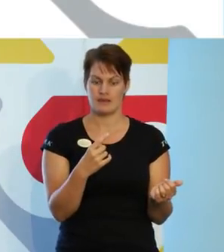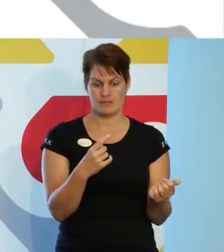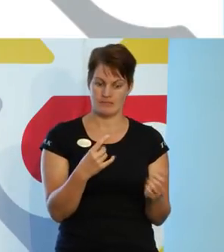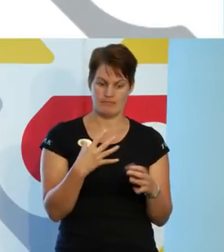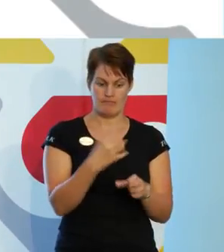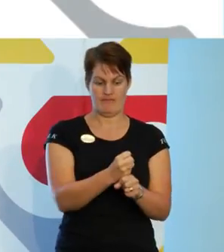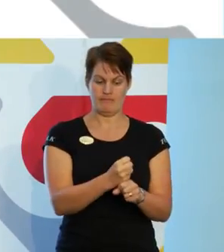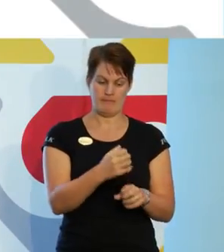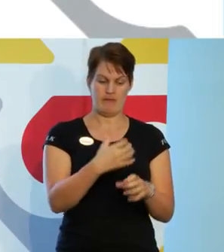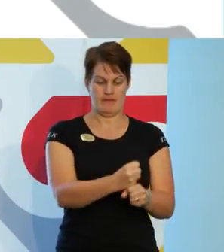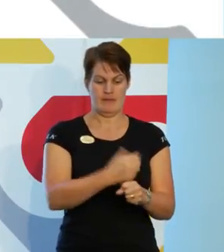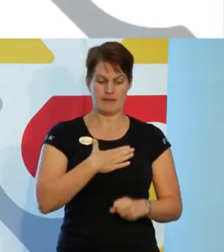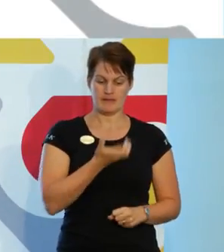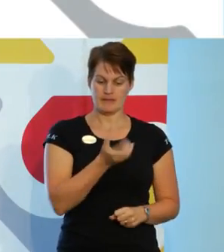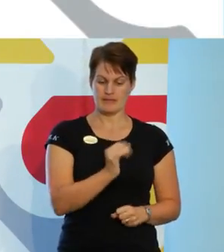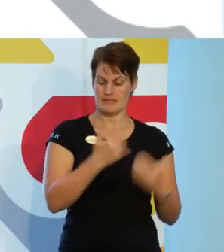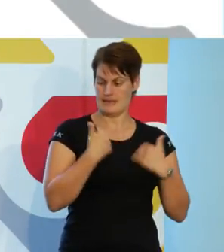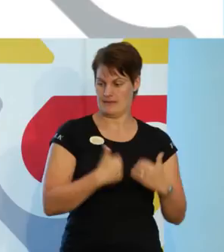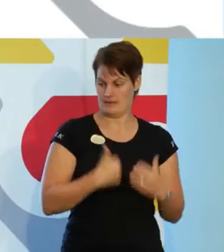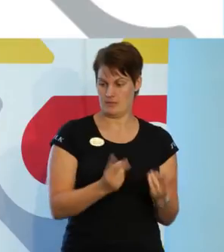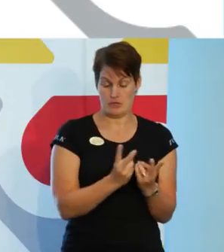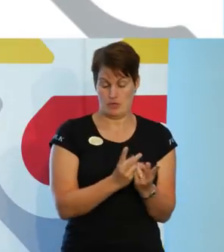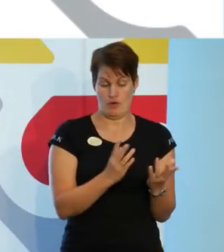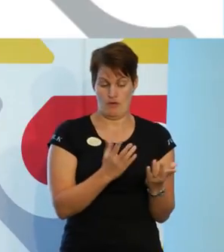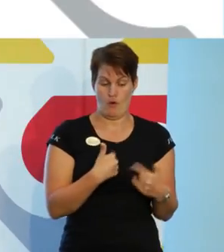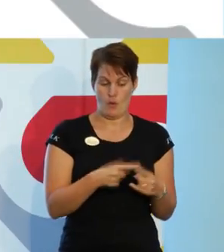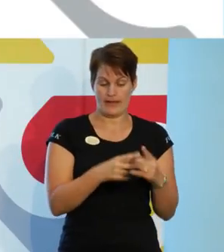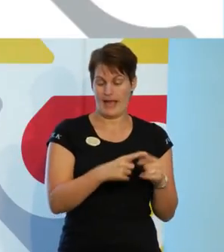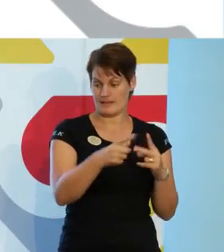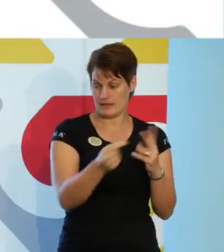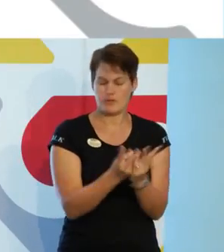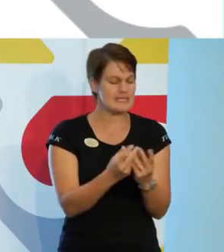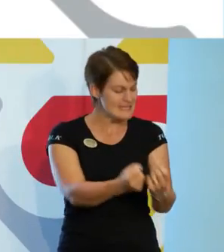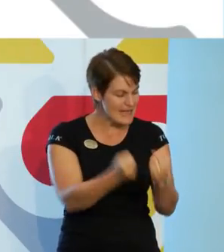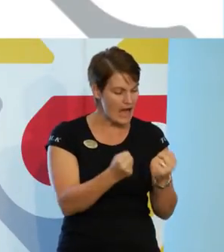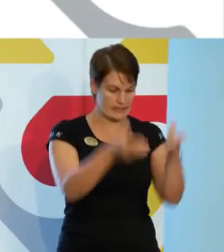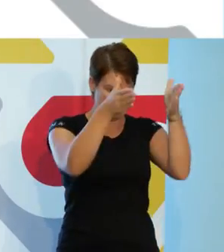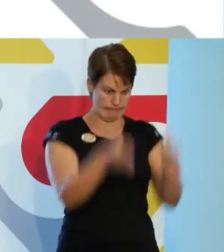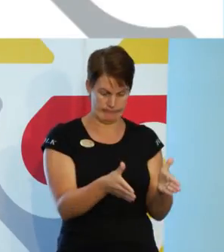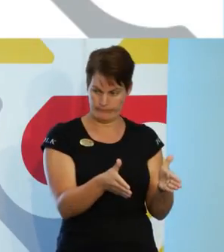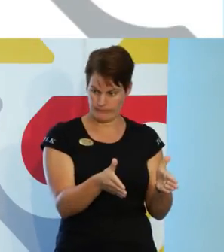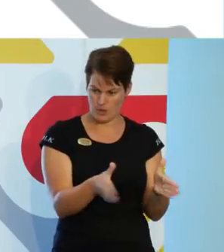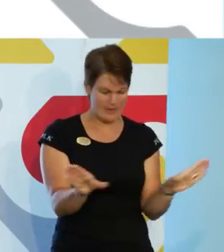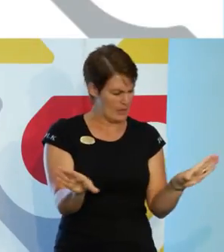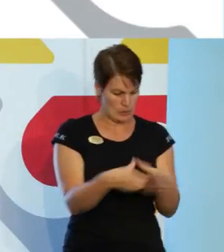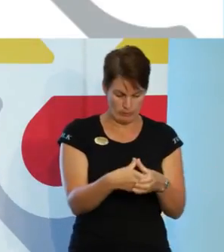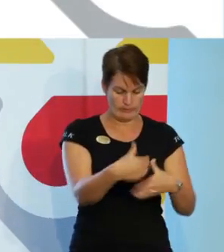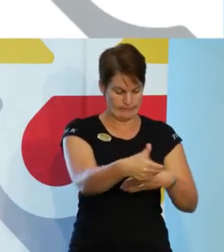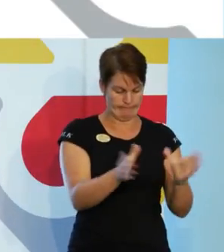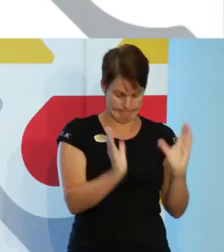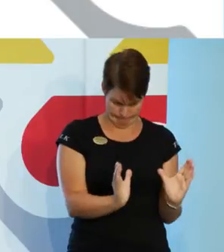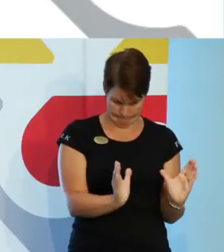cis-identitet. Cis-normen är extremt stark. Det handlar om att vi kategoriserar människor.